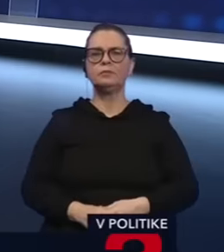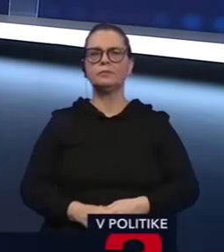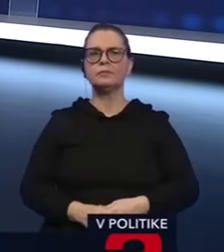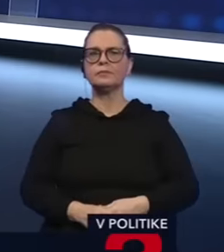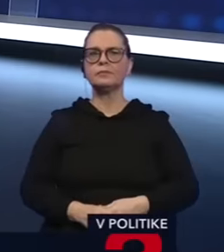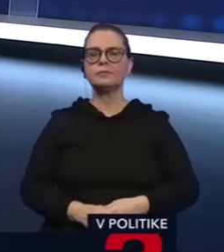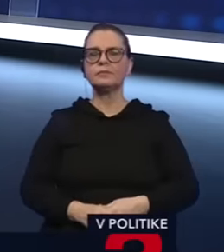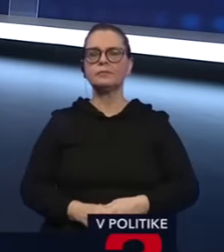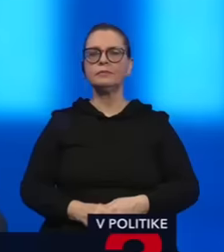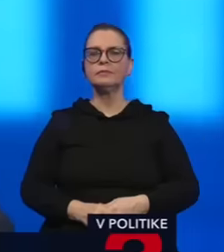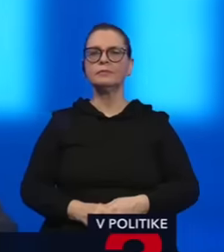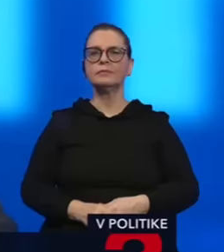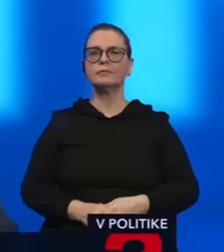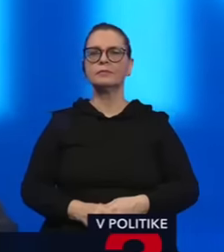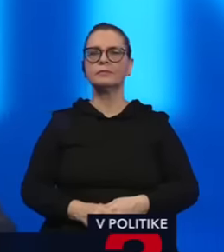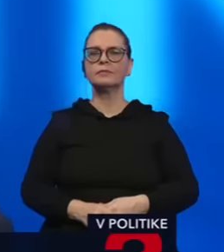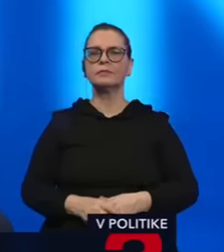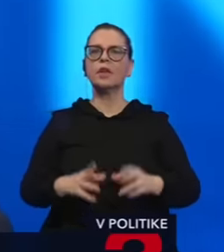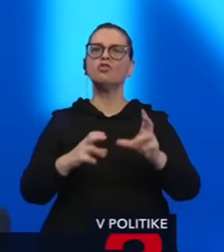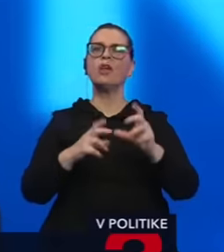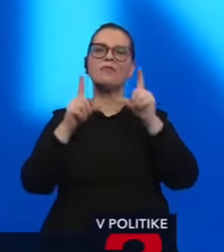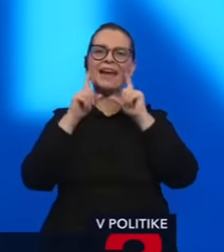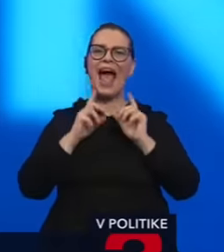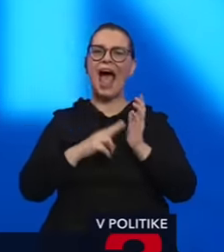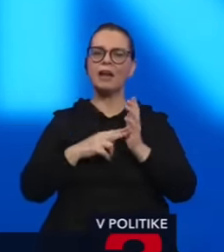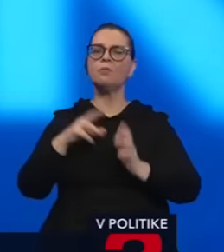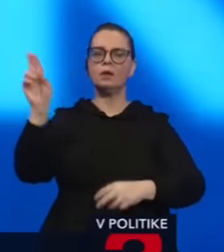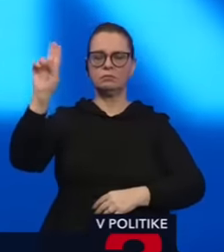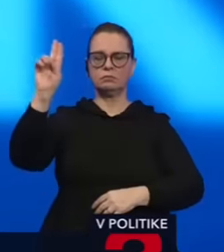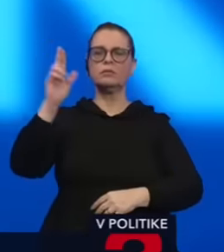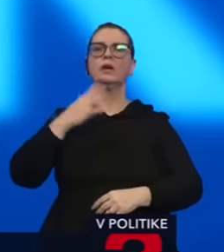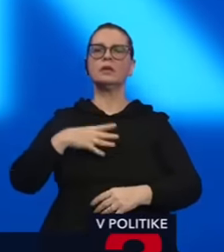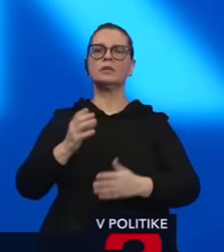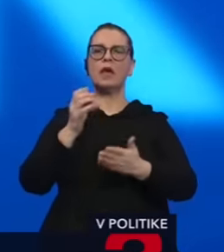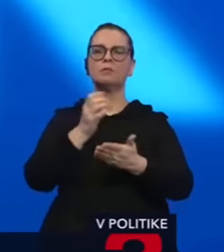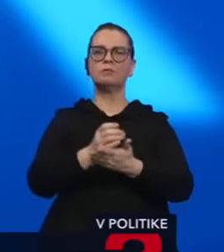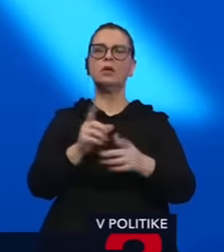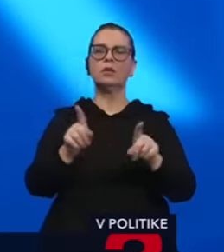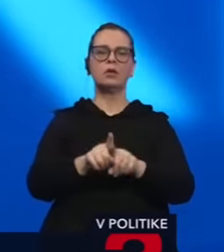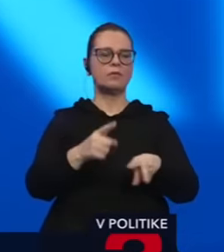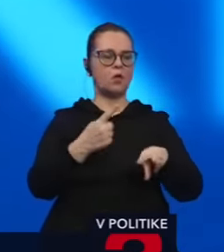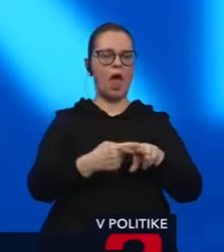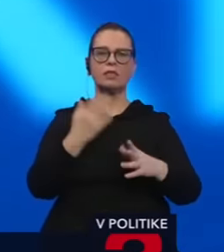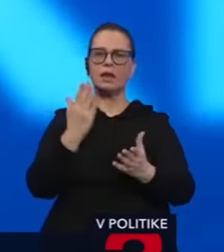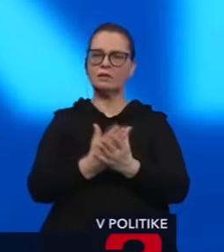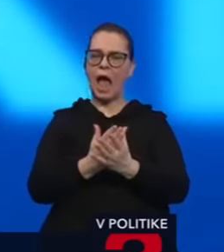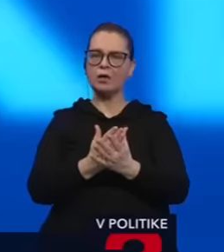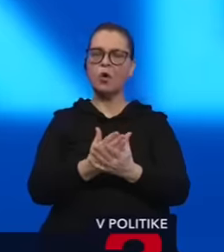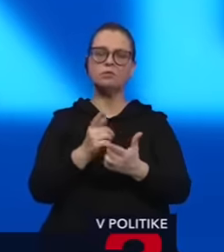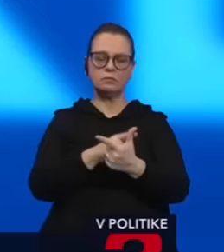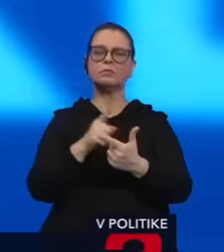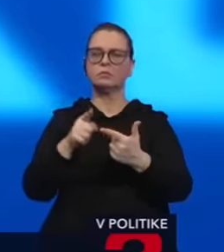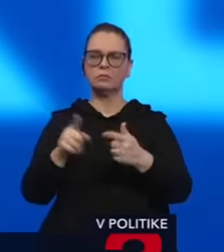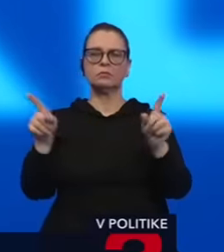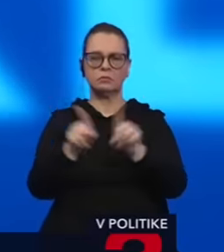Preskočme toto, teda Štefán Arabin avizuje, že ide kandidovať rovnako aj Andrej Danko. Pripústňme, či už